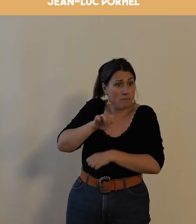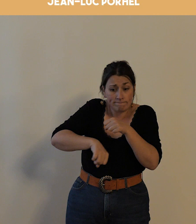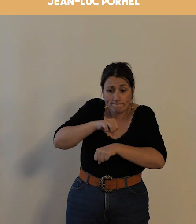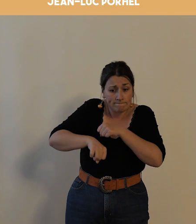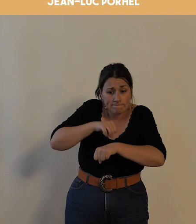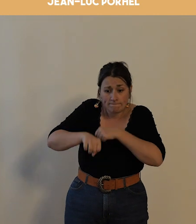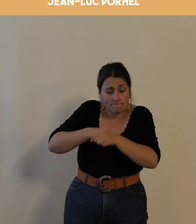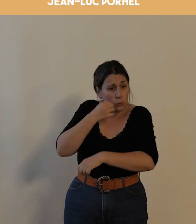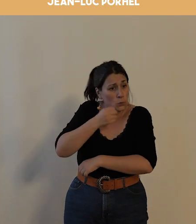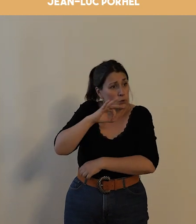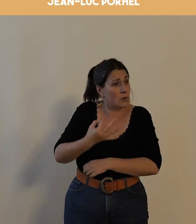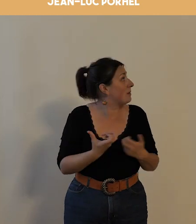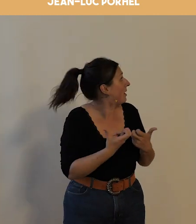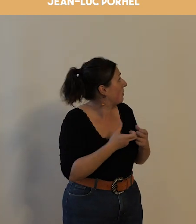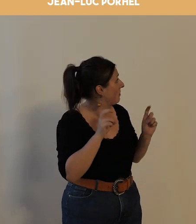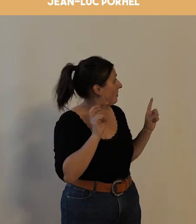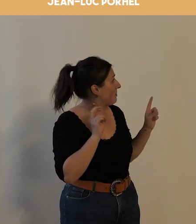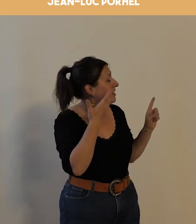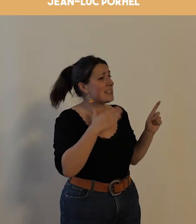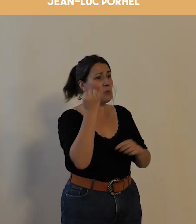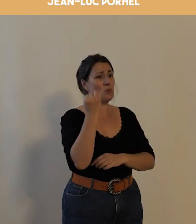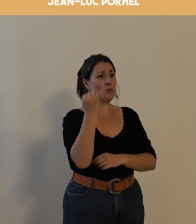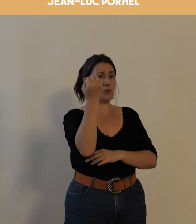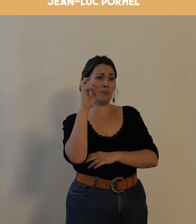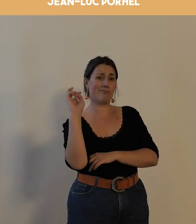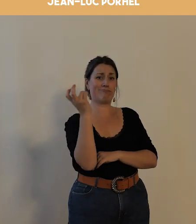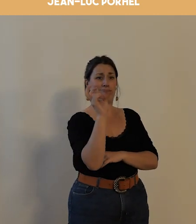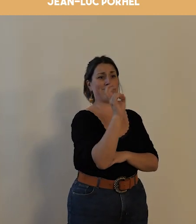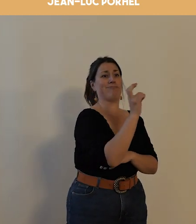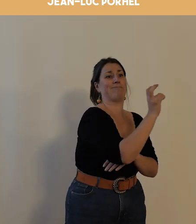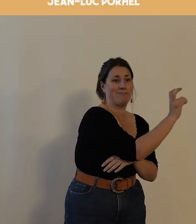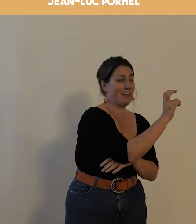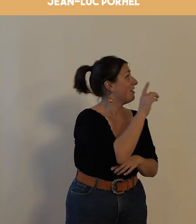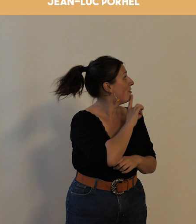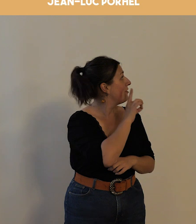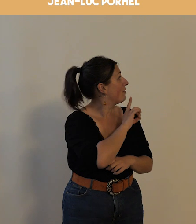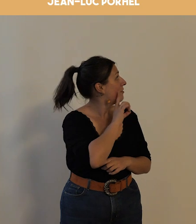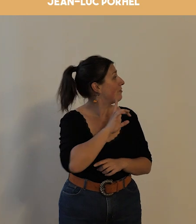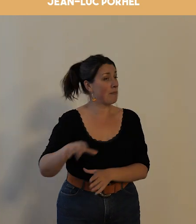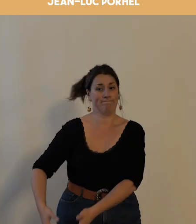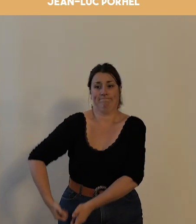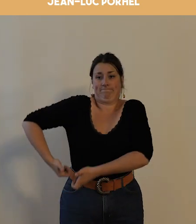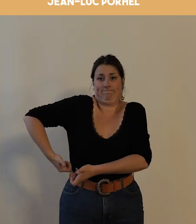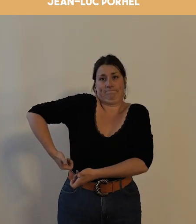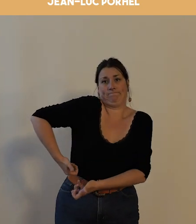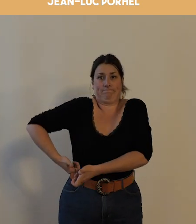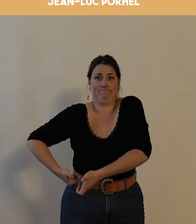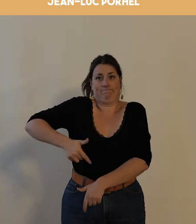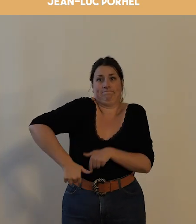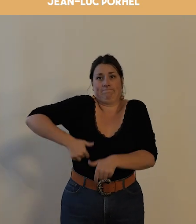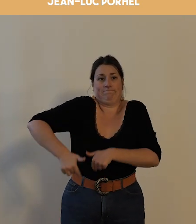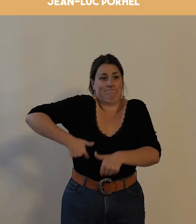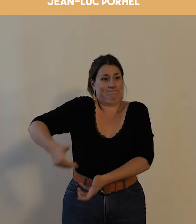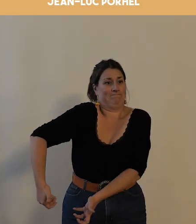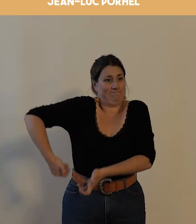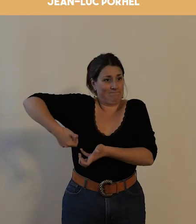effectivement à côté du trolleybus la dame qui porte son vélo à la main sur le trottoir et